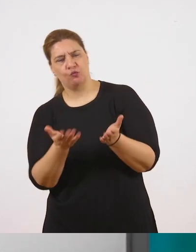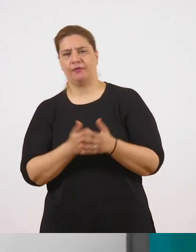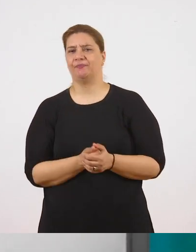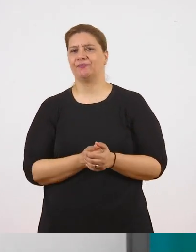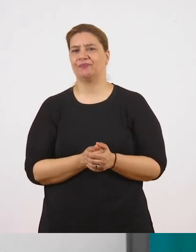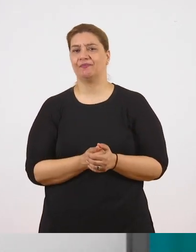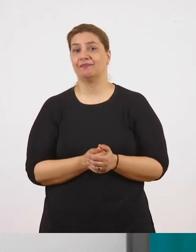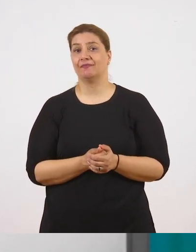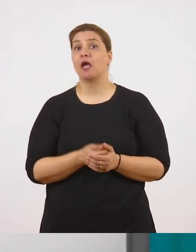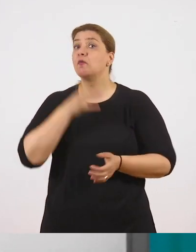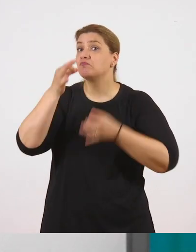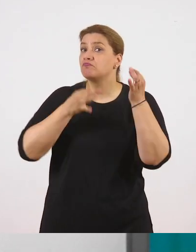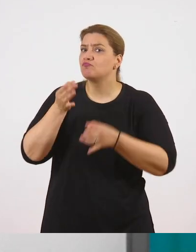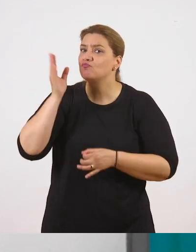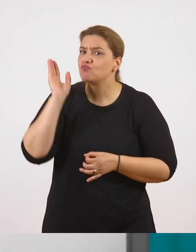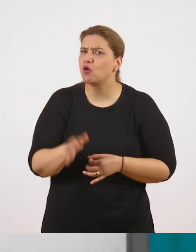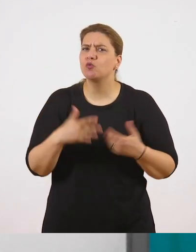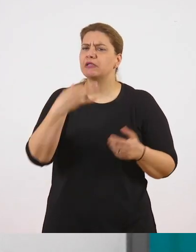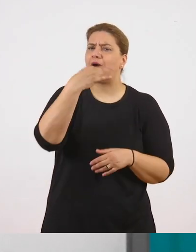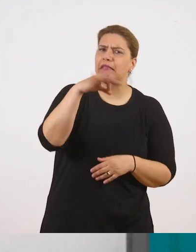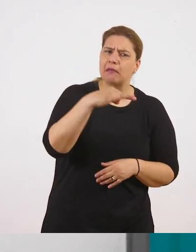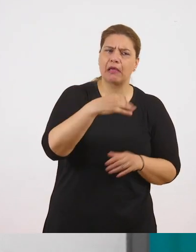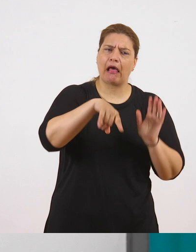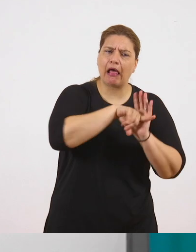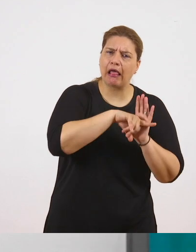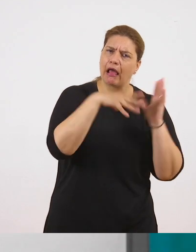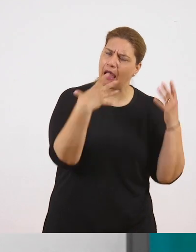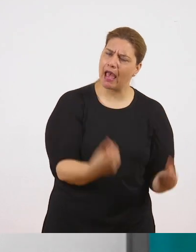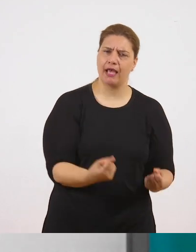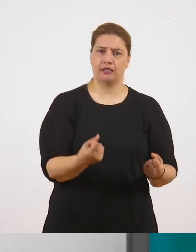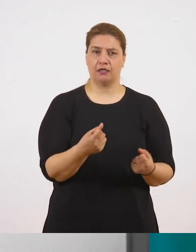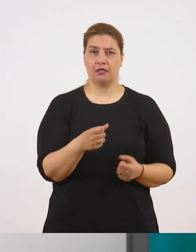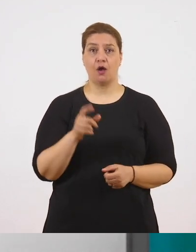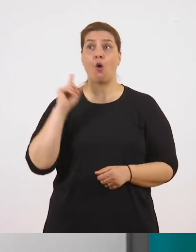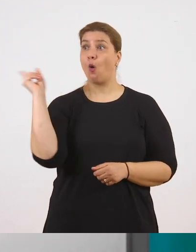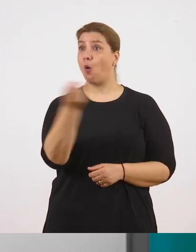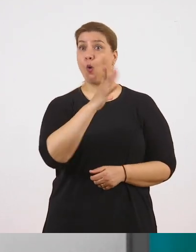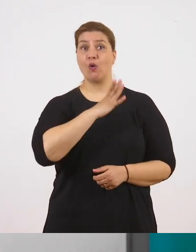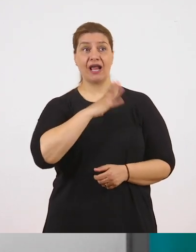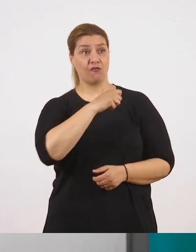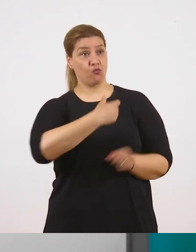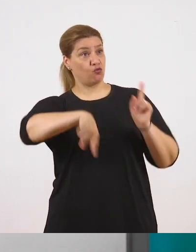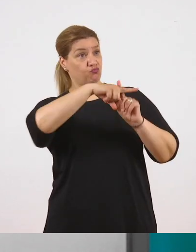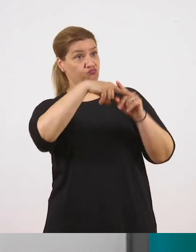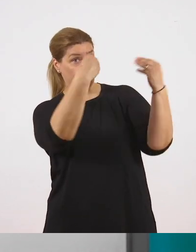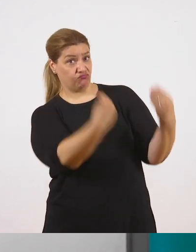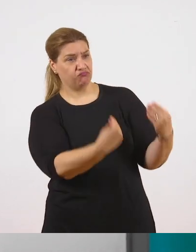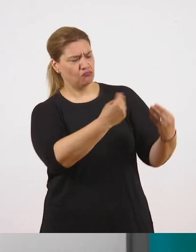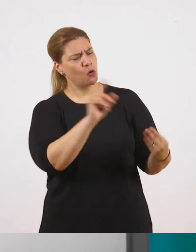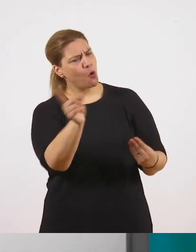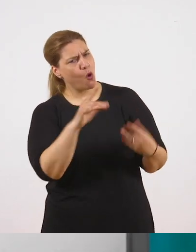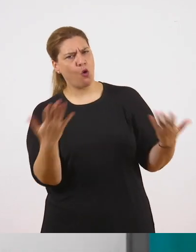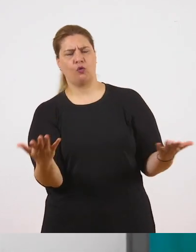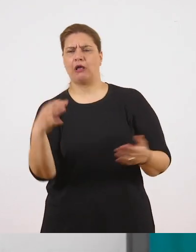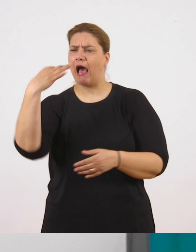Και μπορούμε να μιλήσουμε και για τα ελαττώματα, αδυναμίες, γιατί ένα πρόσωπο δεν έχει μόνο προτερήματα. Δεν έχουμε μόνο προτερήματα, έχουμε και αδυναμίες. Και